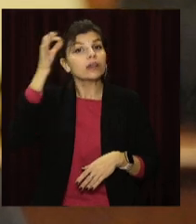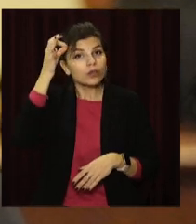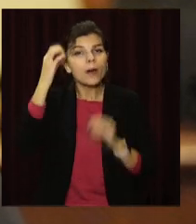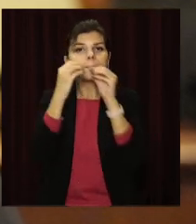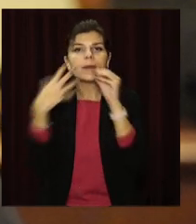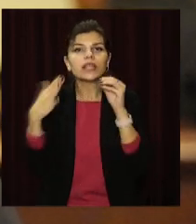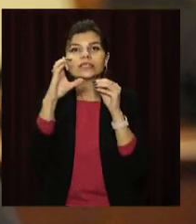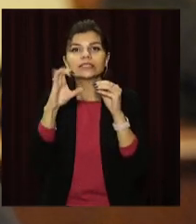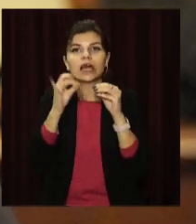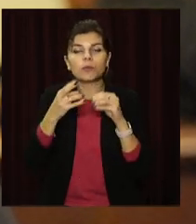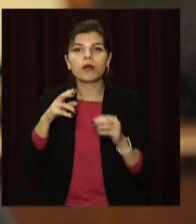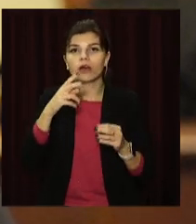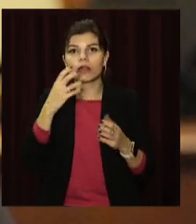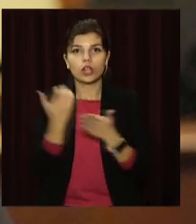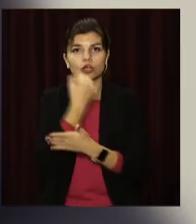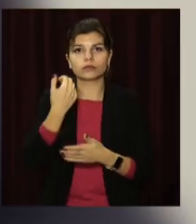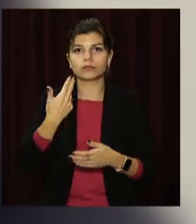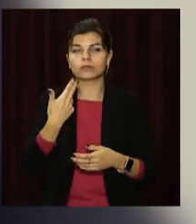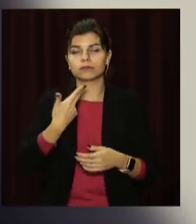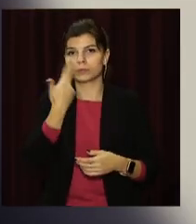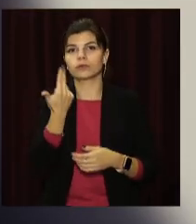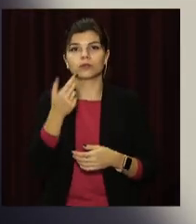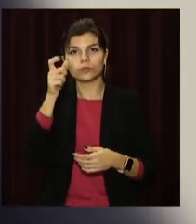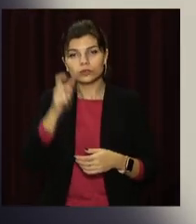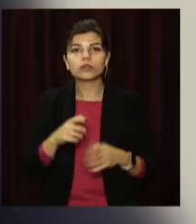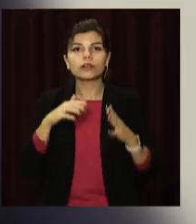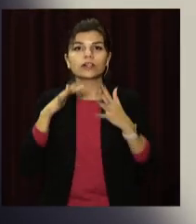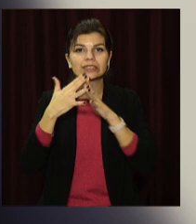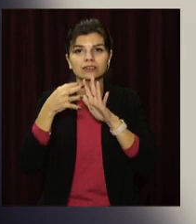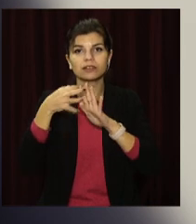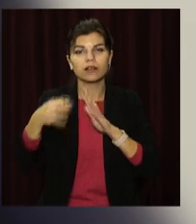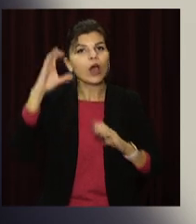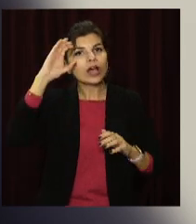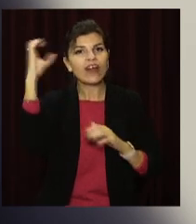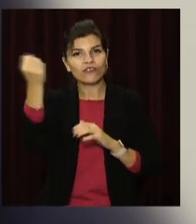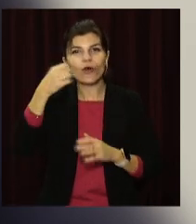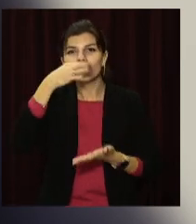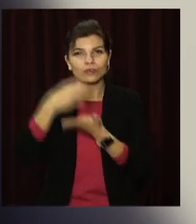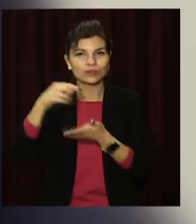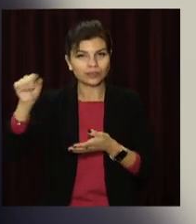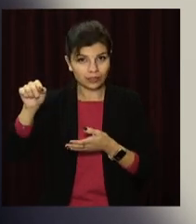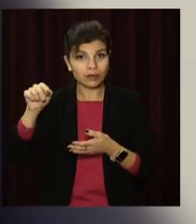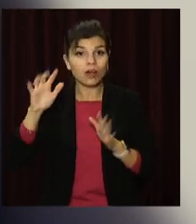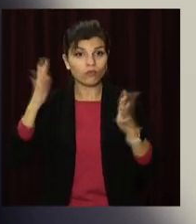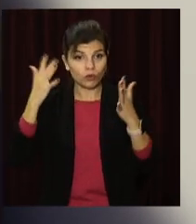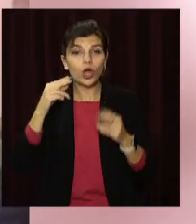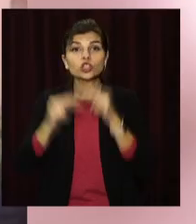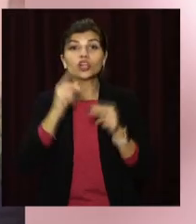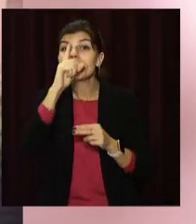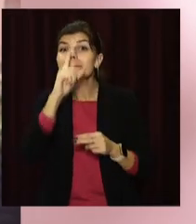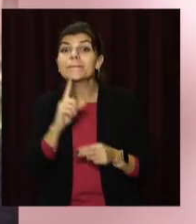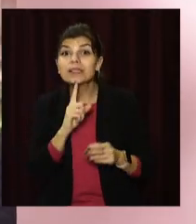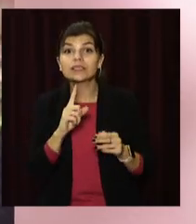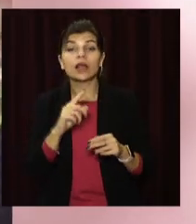Рогу Костянтина Павлова. Через місяць у своїй квартирі у Кривому Розі знайшли мертвим молодшого брата покійного Андрія Павлова.